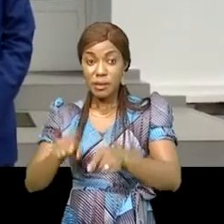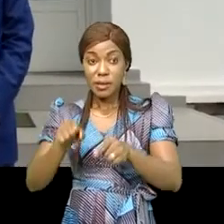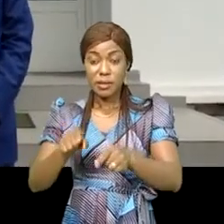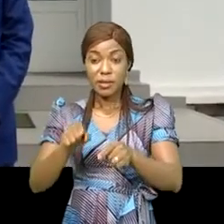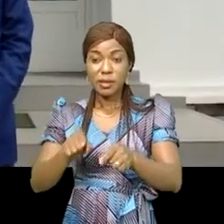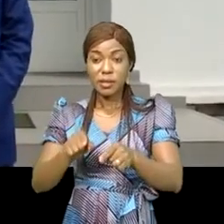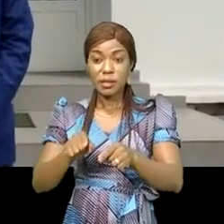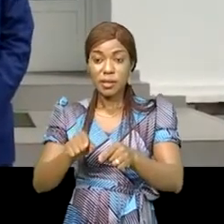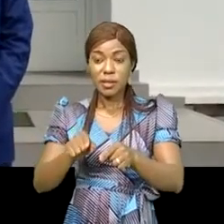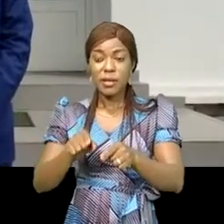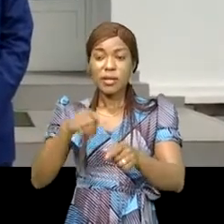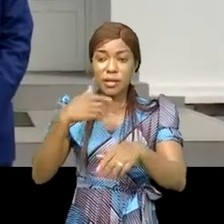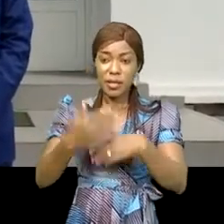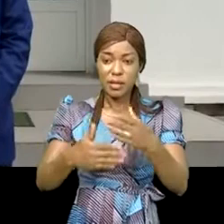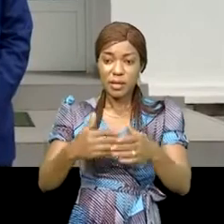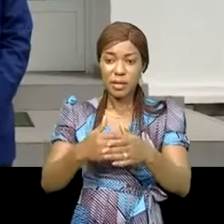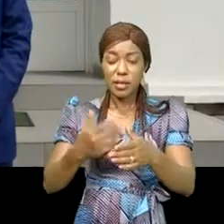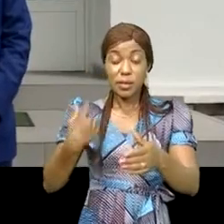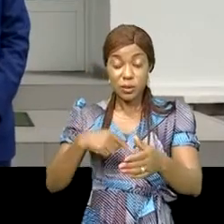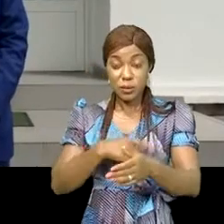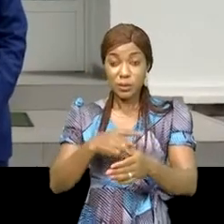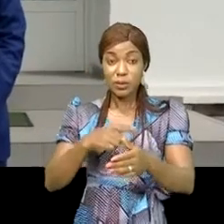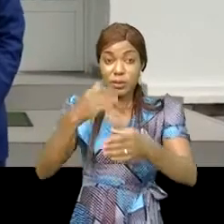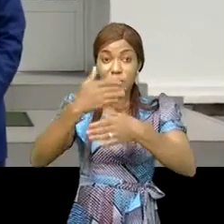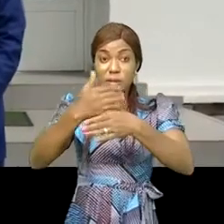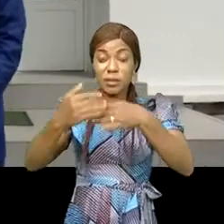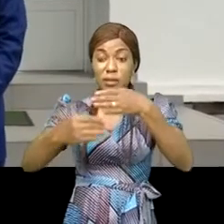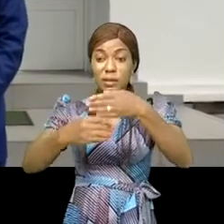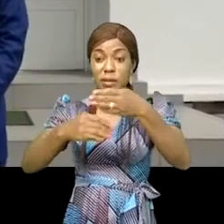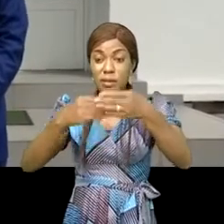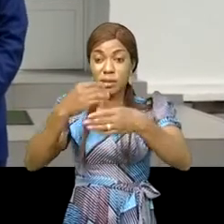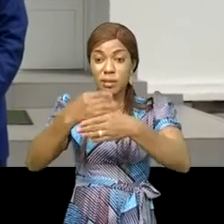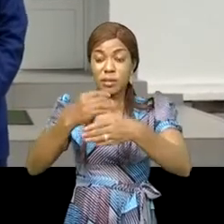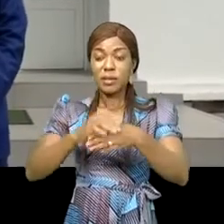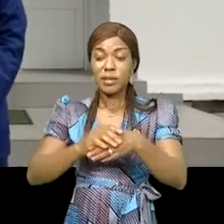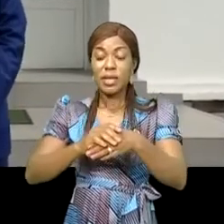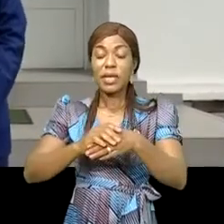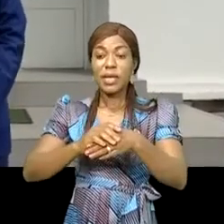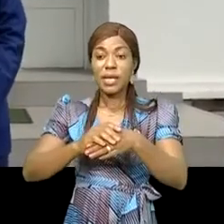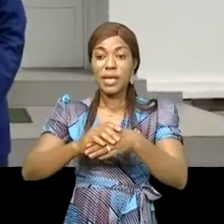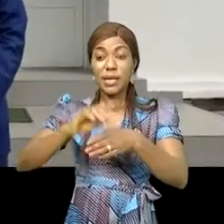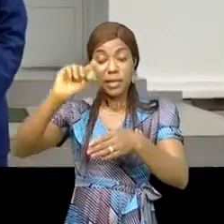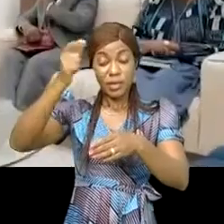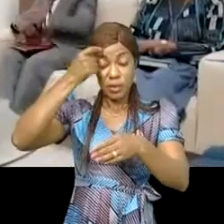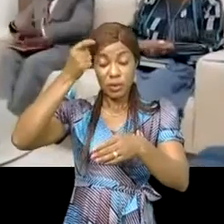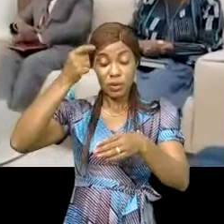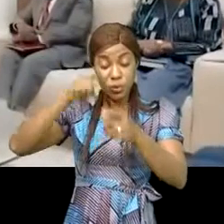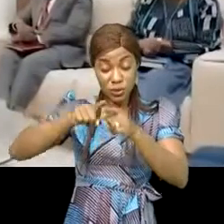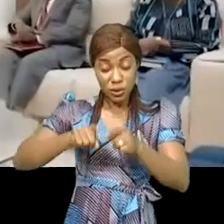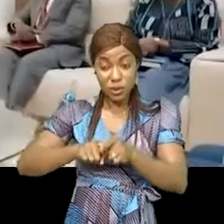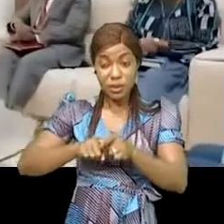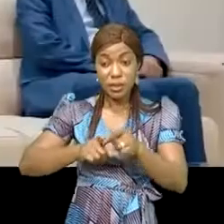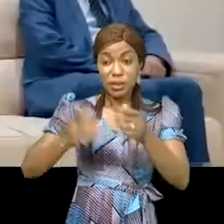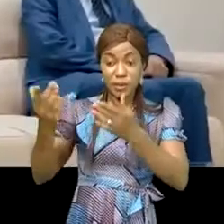sur sa stratégie dont on peut citer les infrastructures le développement des chaînes de valeurs agricoles l